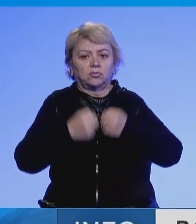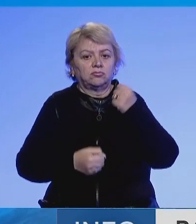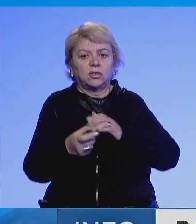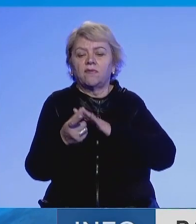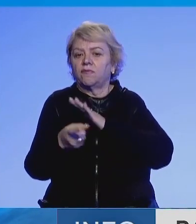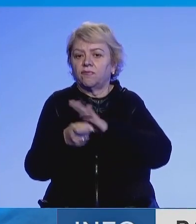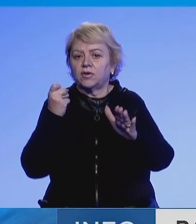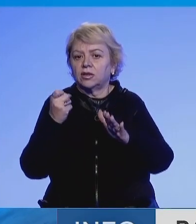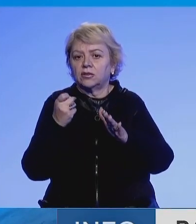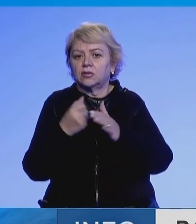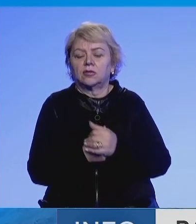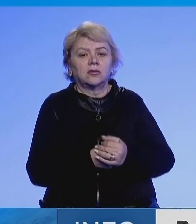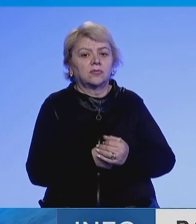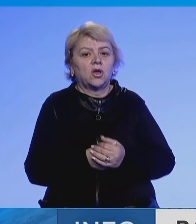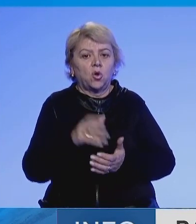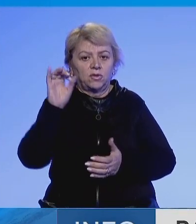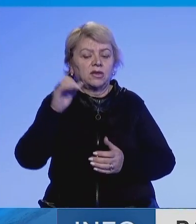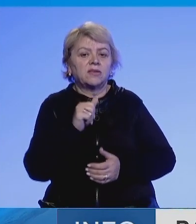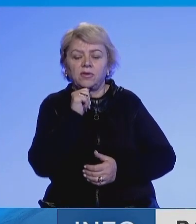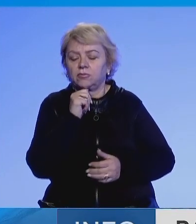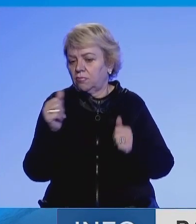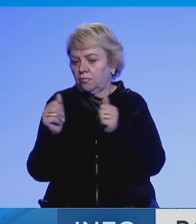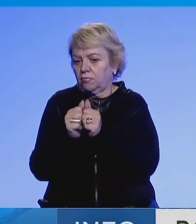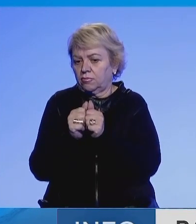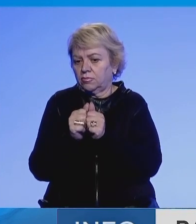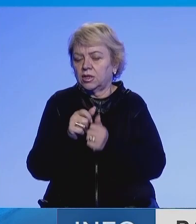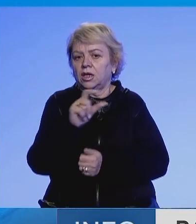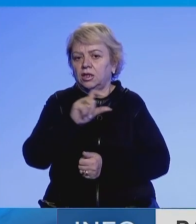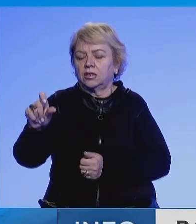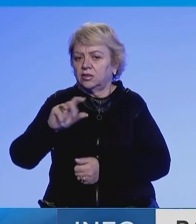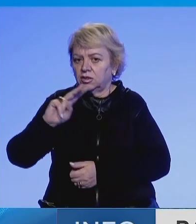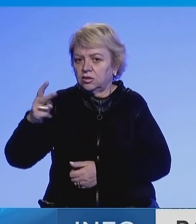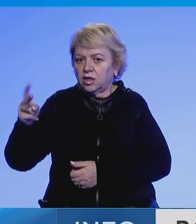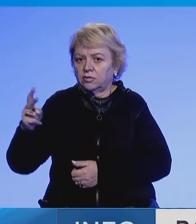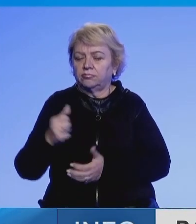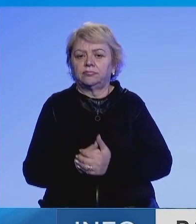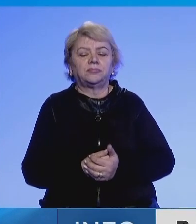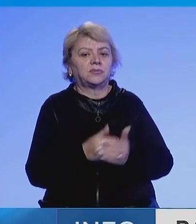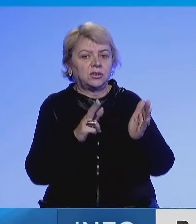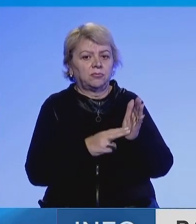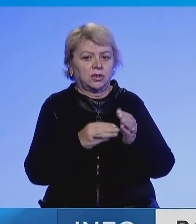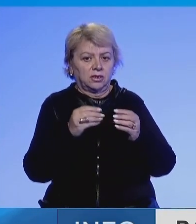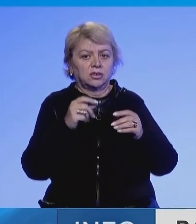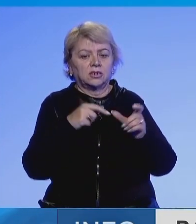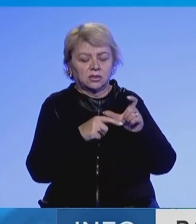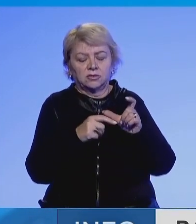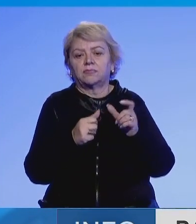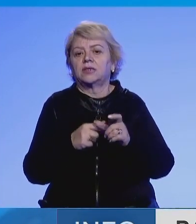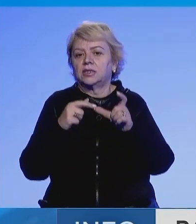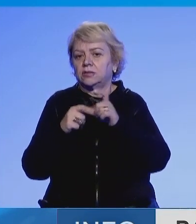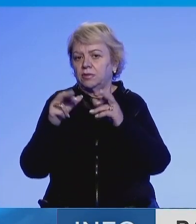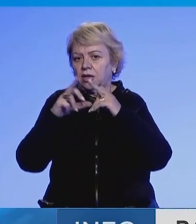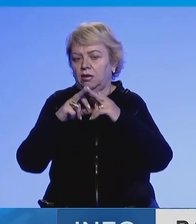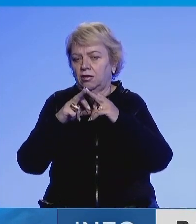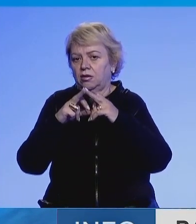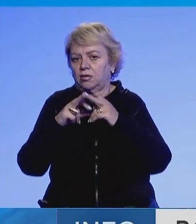e rënd në vrasje në Oliver Ivanoviçit së bashku me të akuzuarit e të tjerë në pik së më pik rë rëpik bë dhe së pik a,